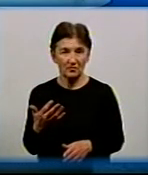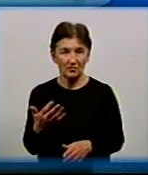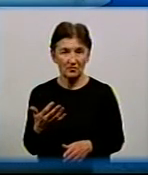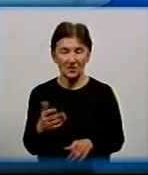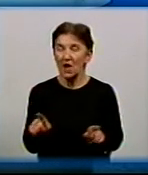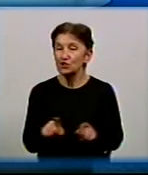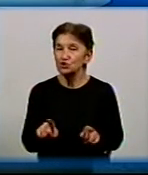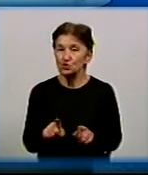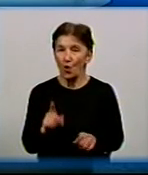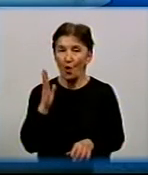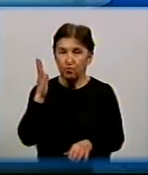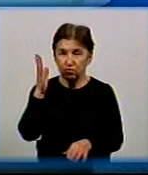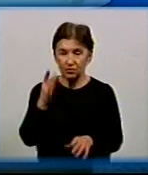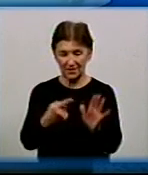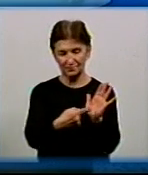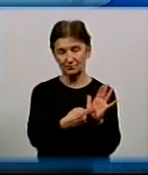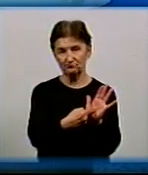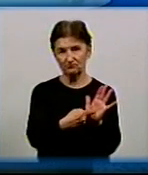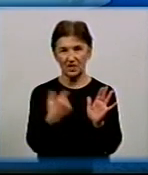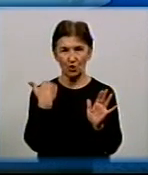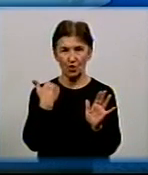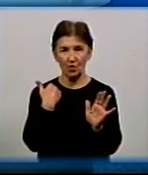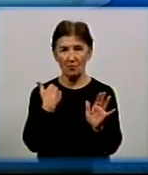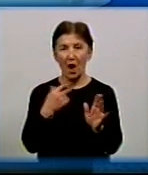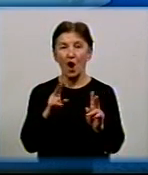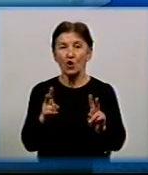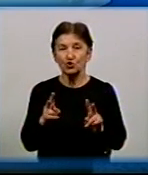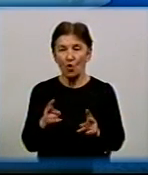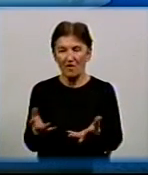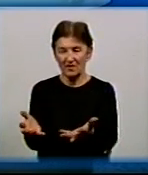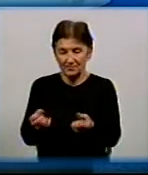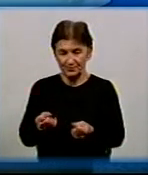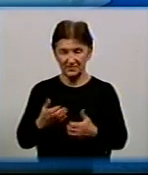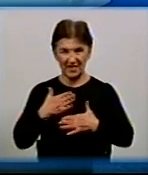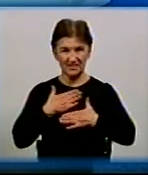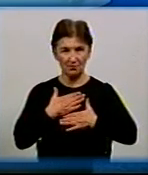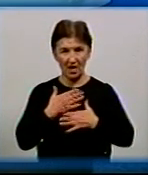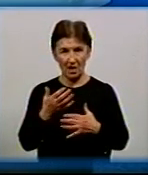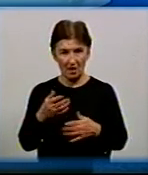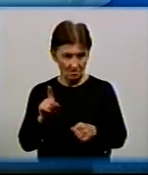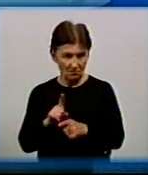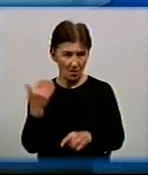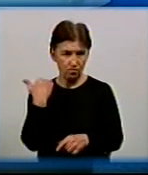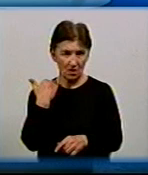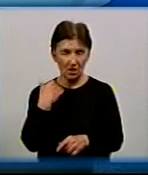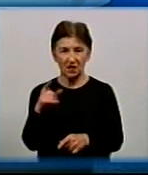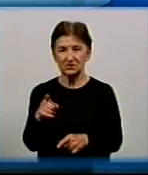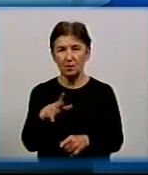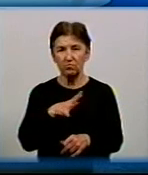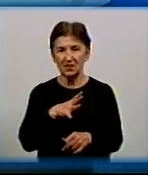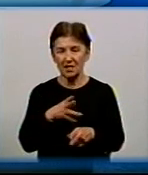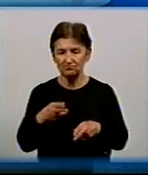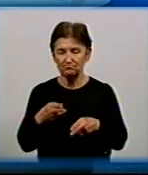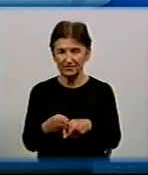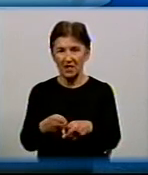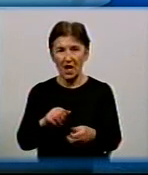Що буде із цими боргами? Хто стане правонаступником боргів? Адже раніше, під час попереднього обговорення, це було наріжним каменем